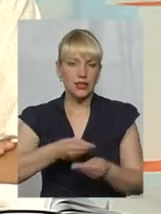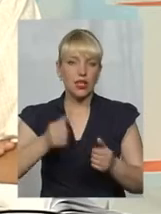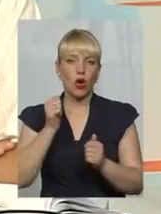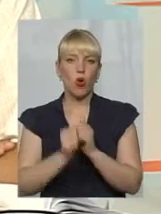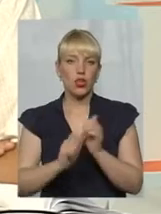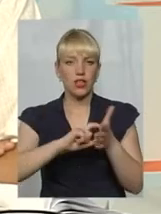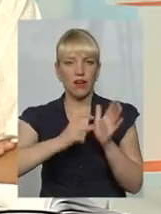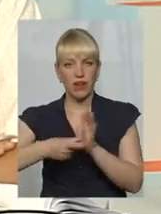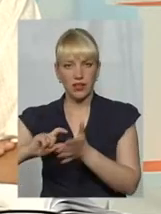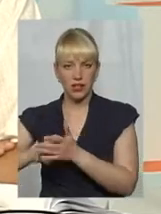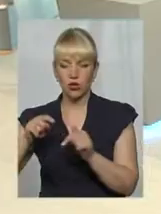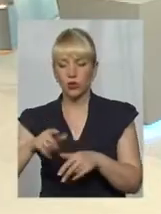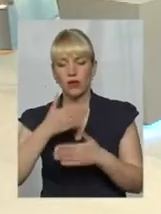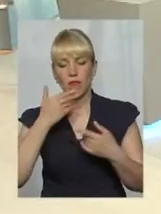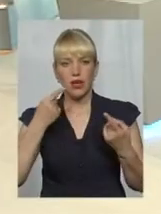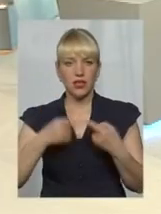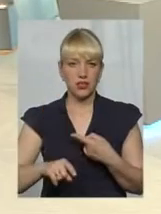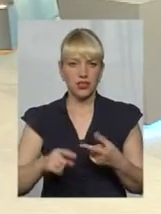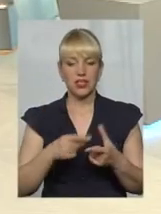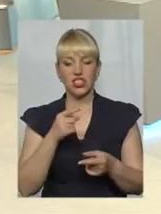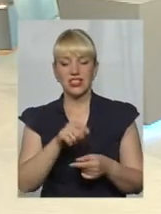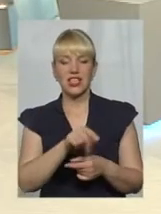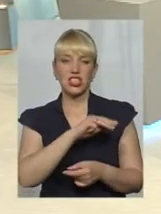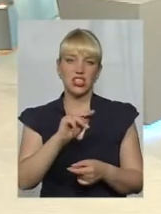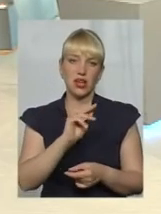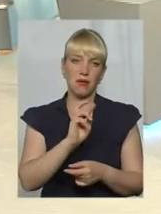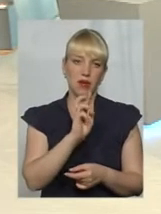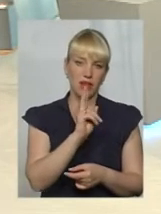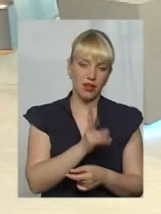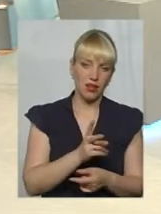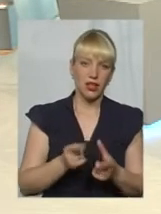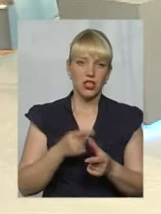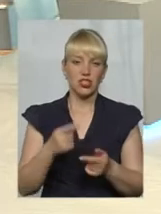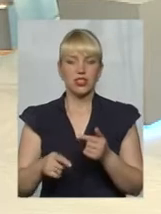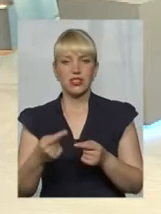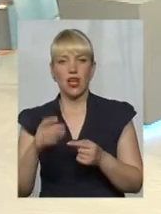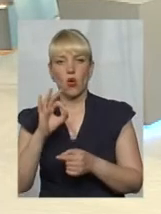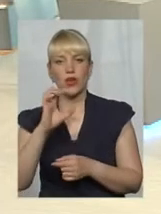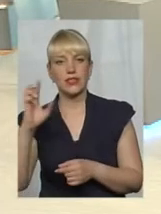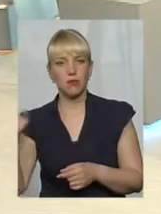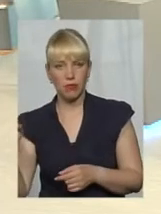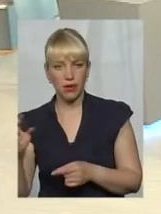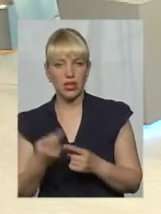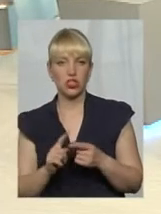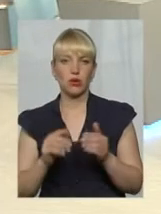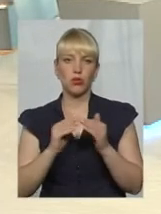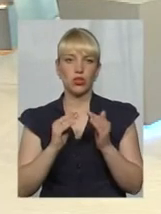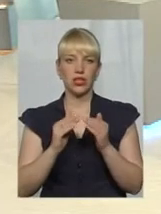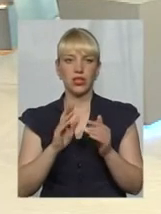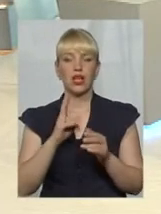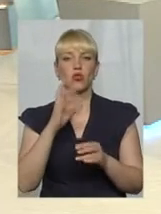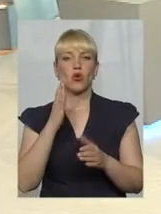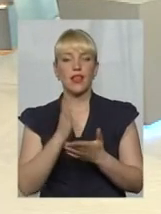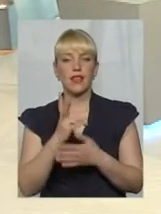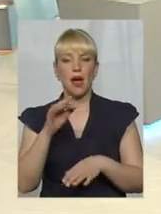І тут не буде різниці, чи це будинок ЖБК, чи це будинок ОСВБ, чи це будинок, який поки що є на балансі міської ради.